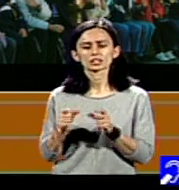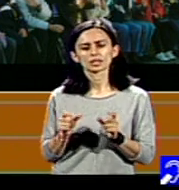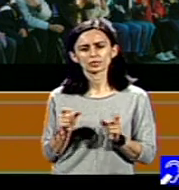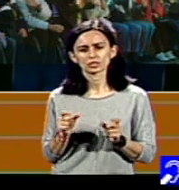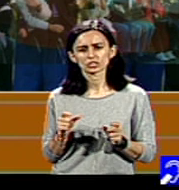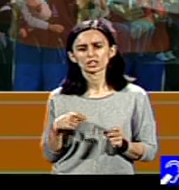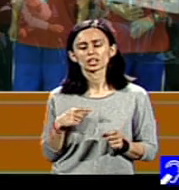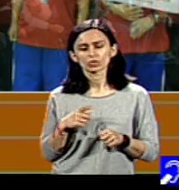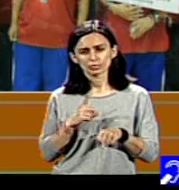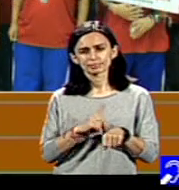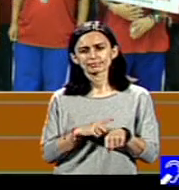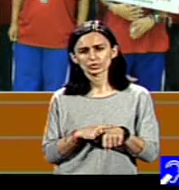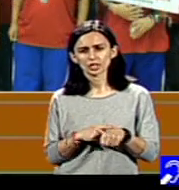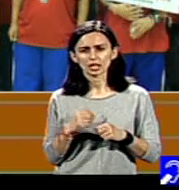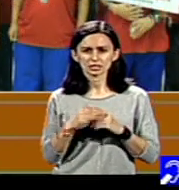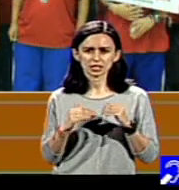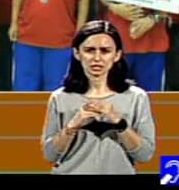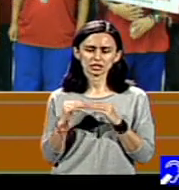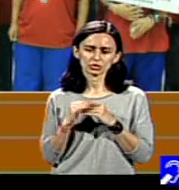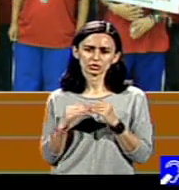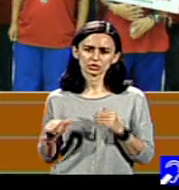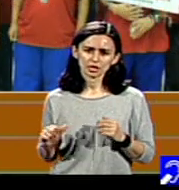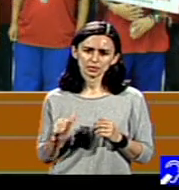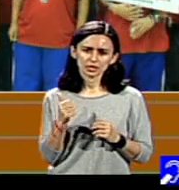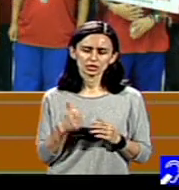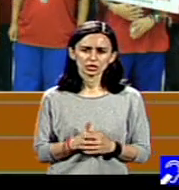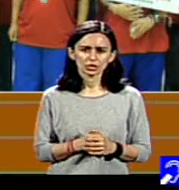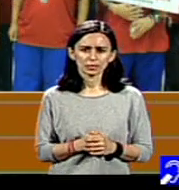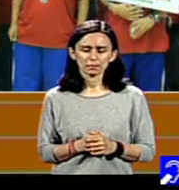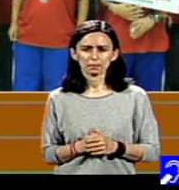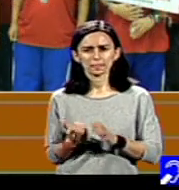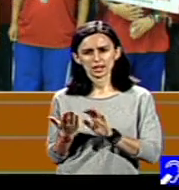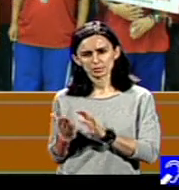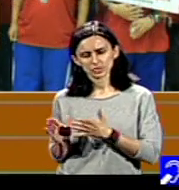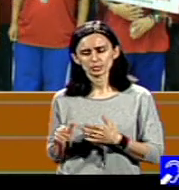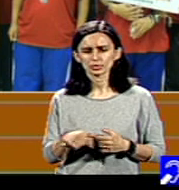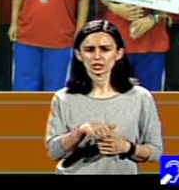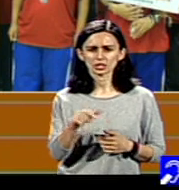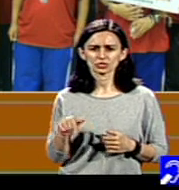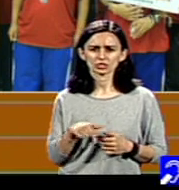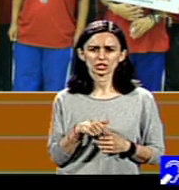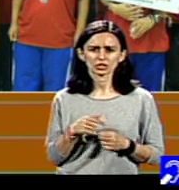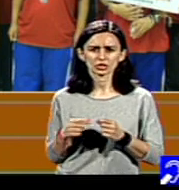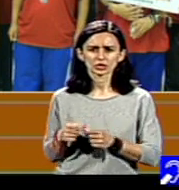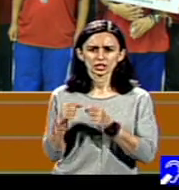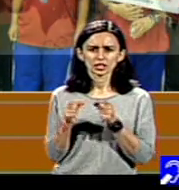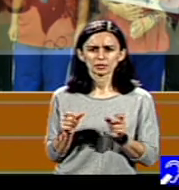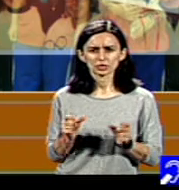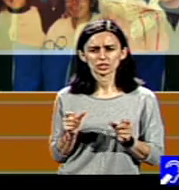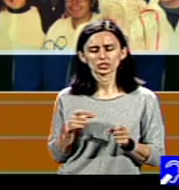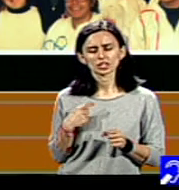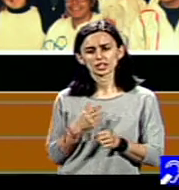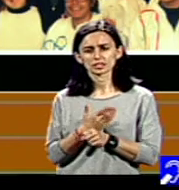acum turează ca să reconstruiești. Am repornit și noi, unitatea noastră protejată este autorizată de la începutul acestui an,